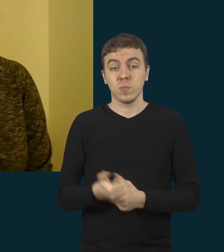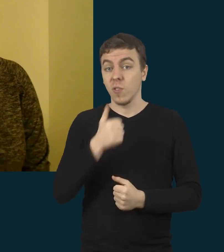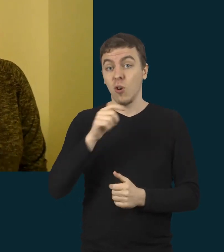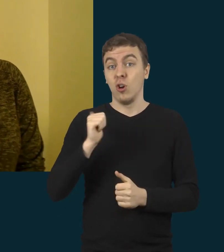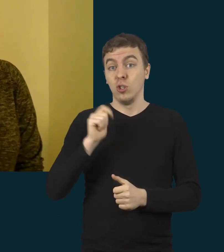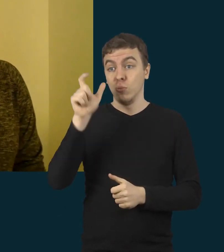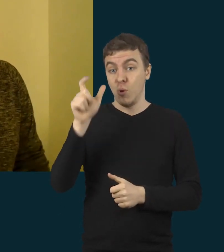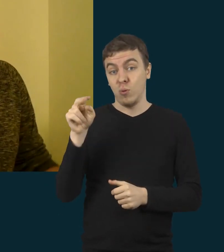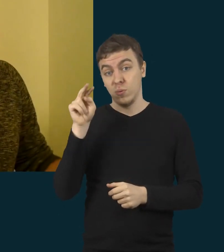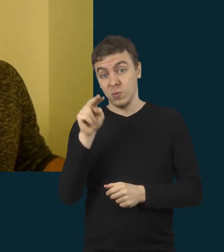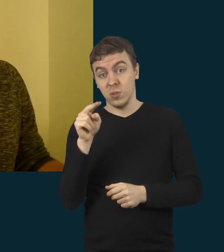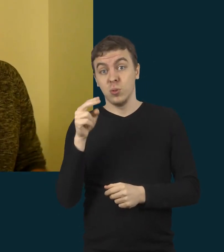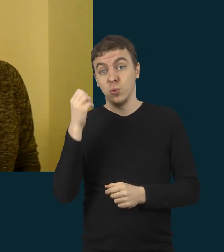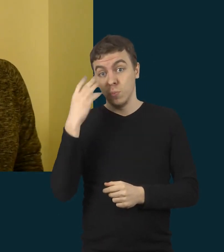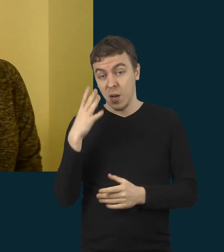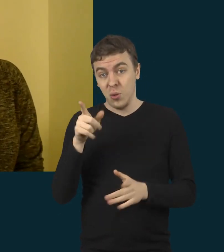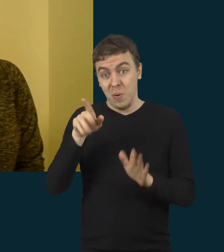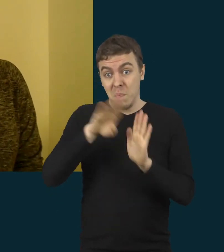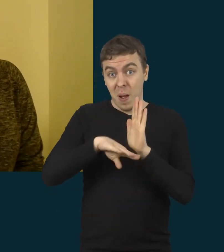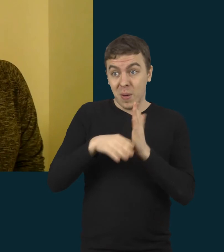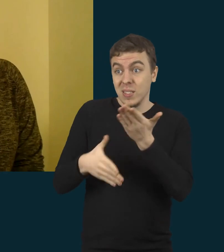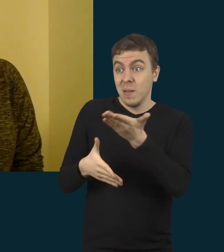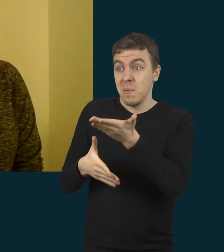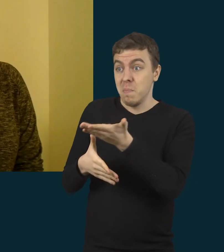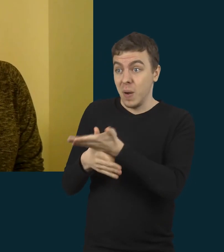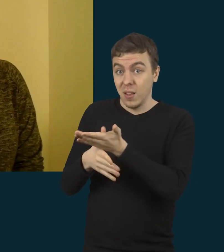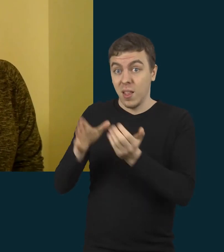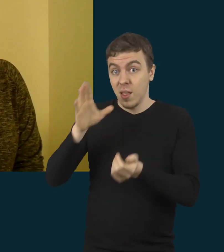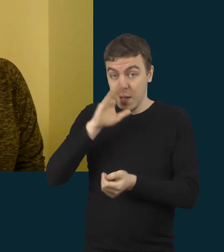žmogus, tokie paprasti dalykai, tai džiaugsime.